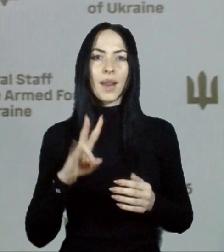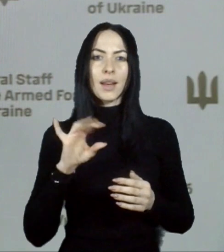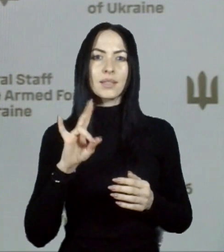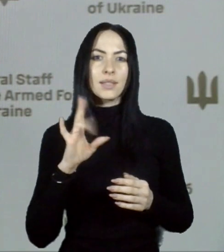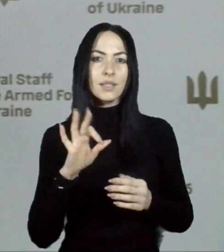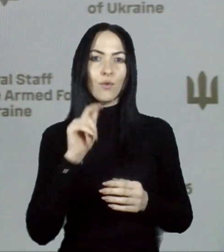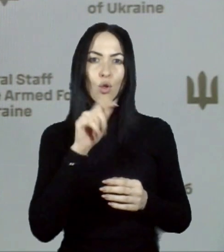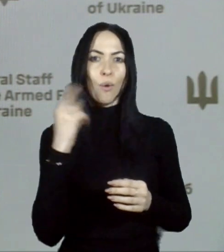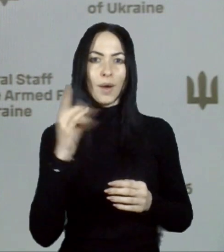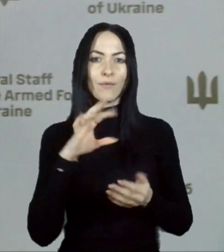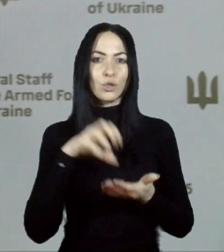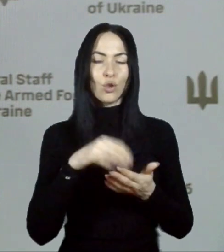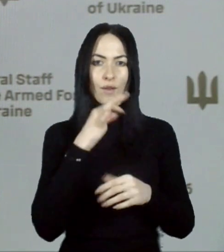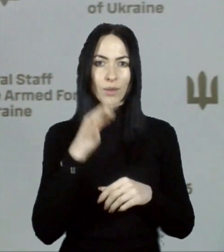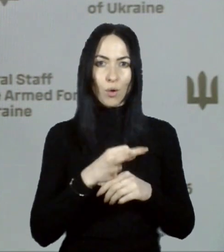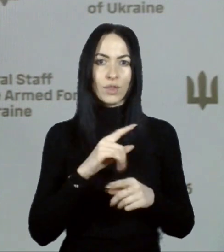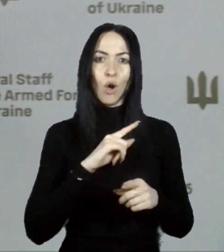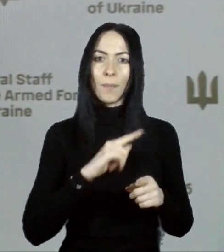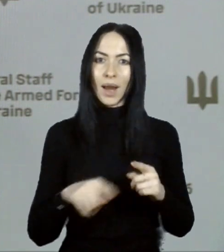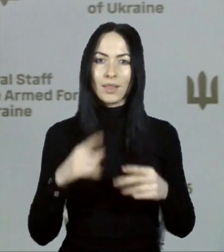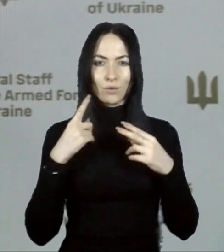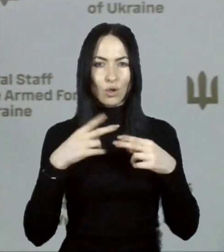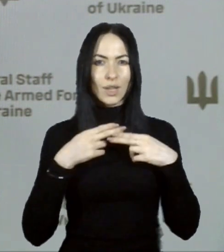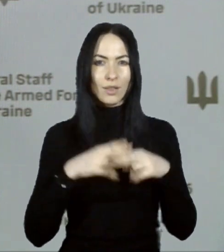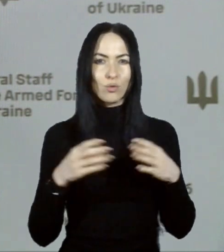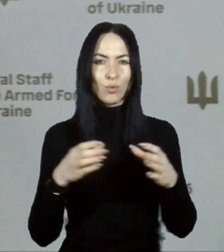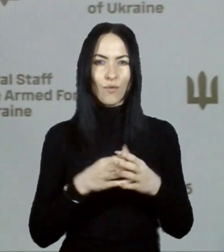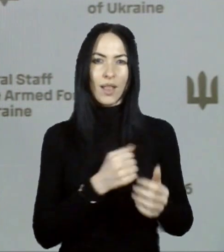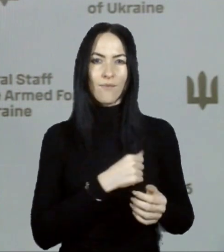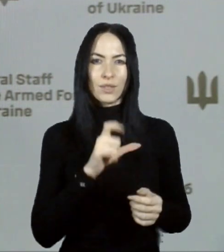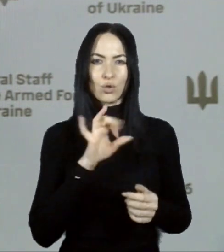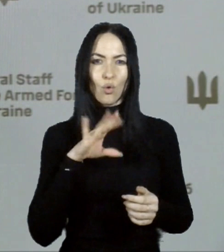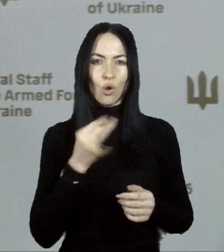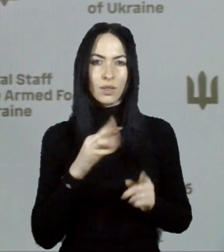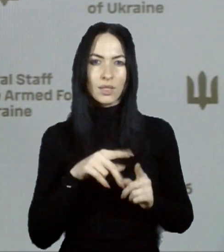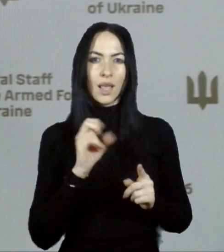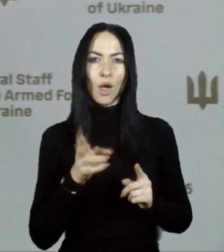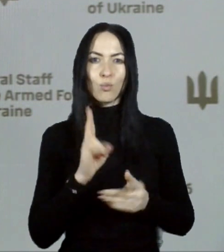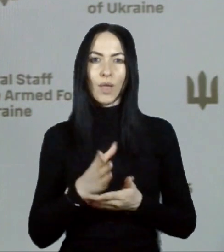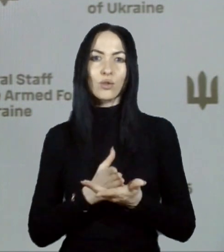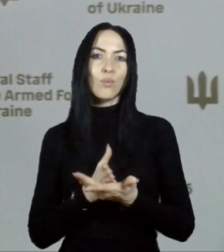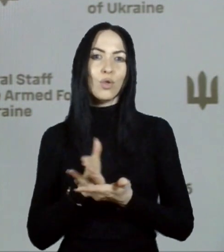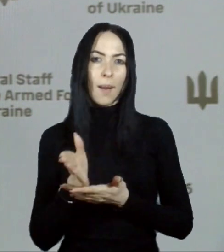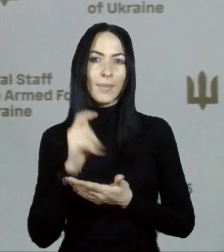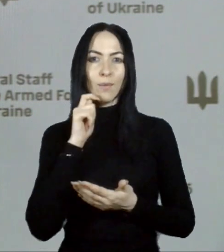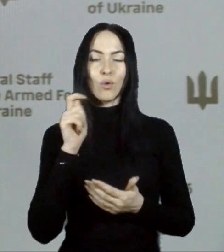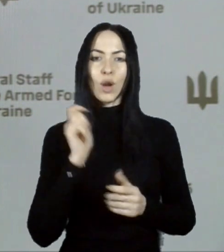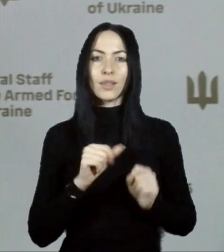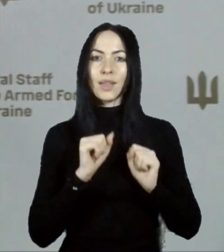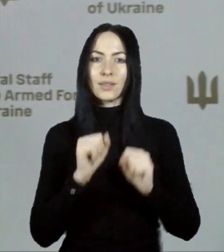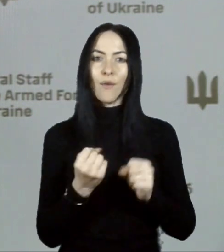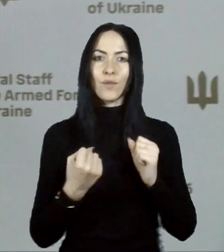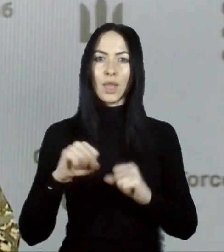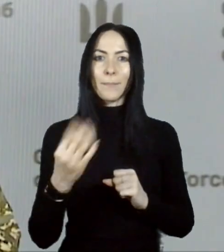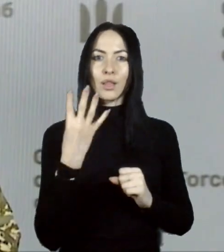зоні відповідальності оперативно-стратегічне укропування військ Хортиця. На Купінському напрямку українські захисники відбили 4